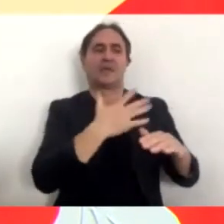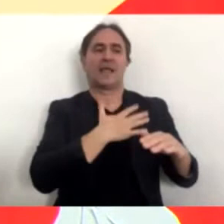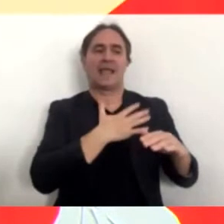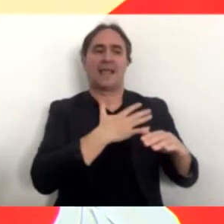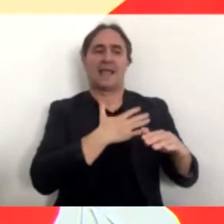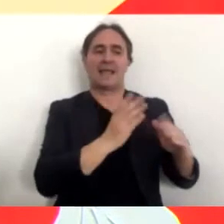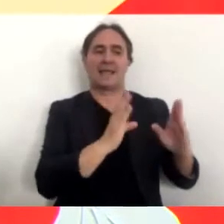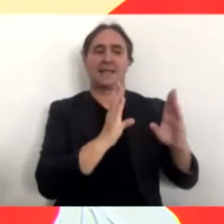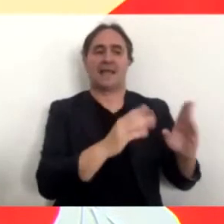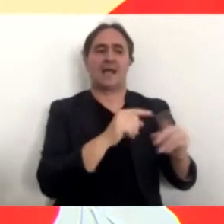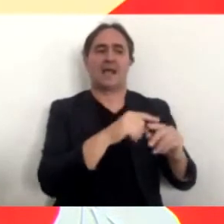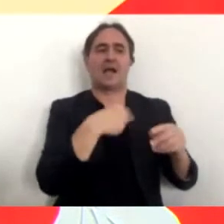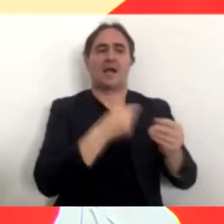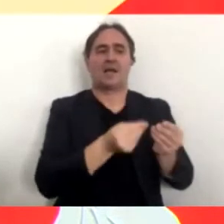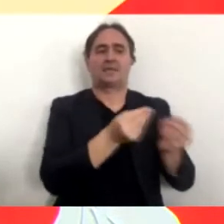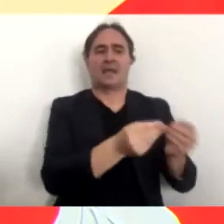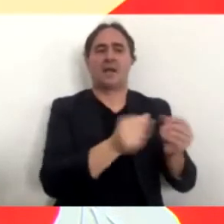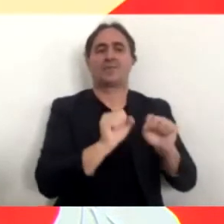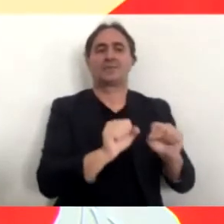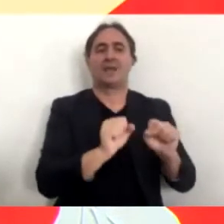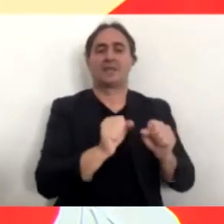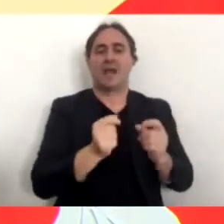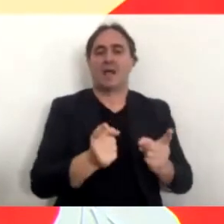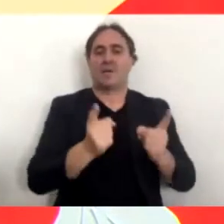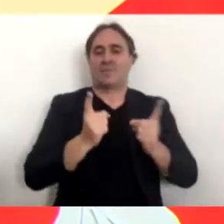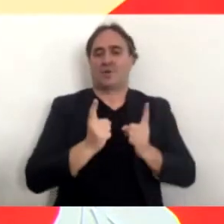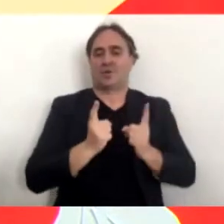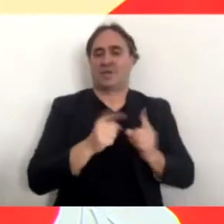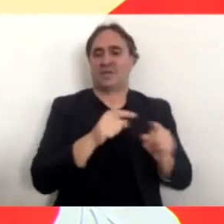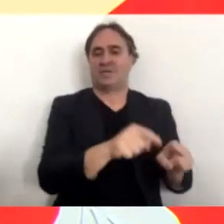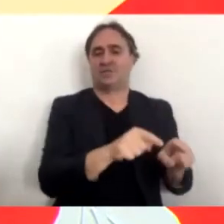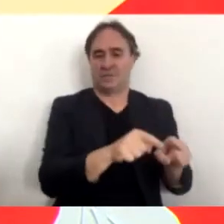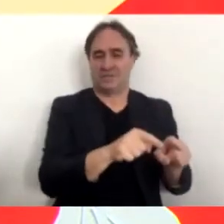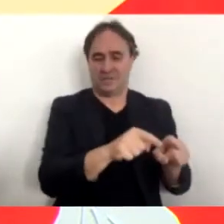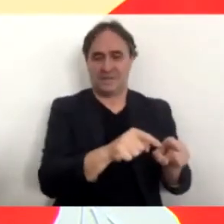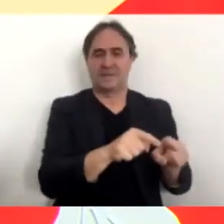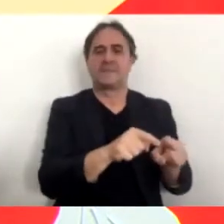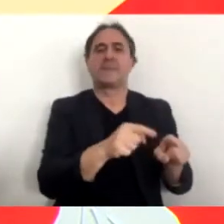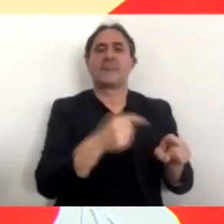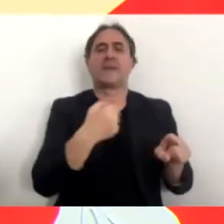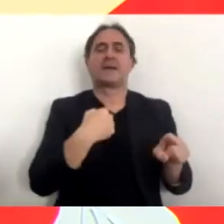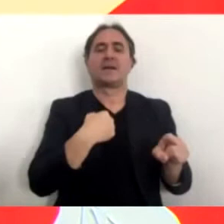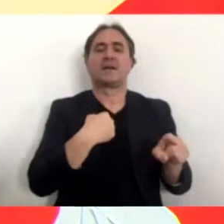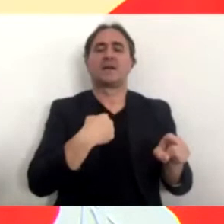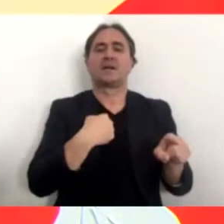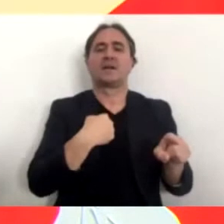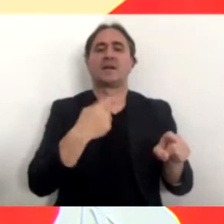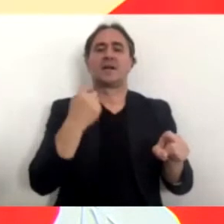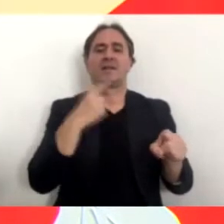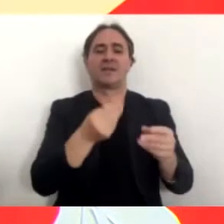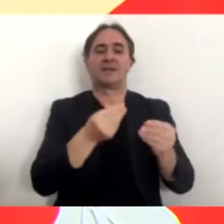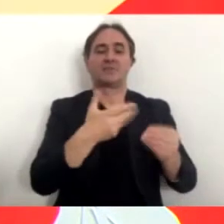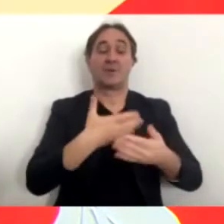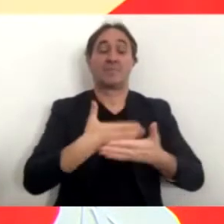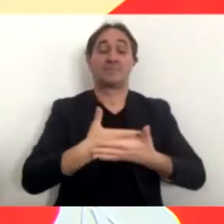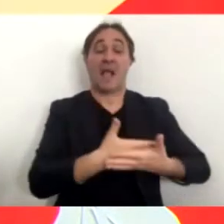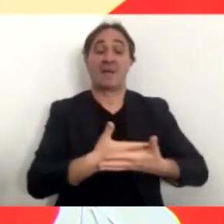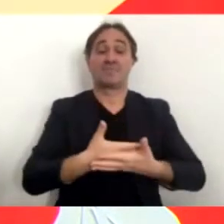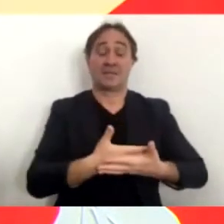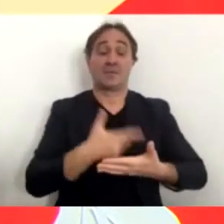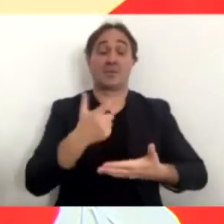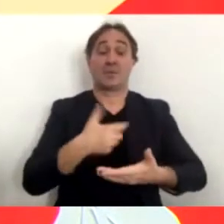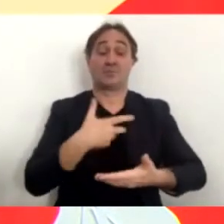sia per proteggere ed è ovviamente la ragione principale i bambini da forme assai rare ma